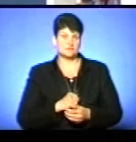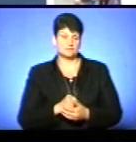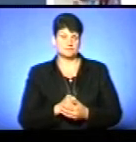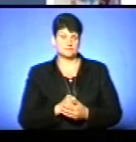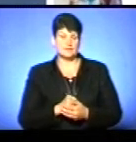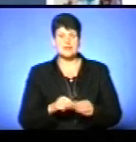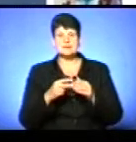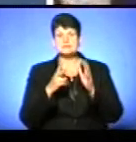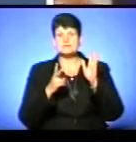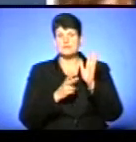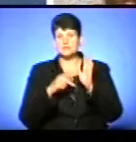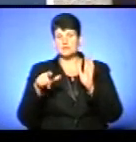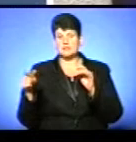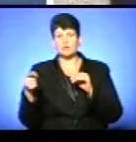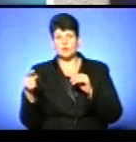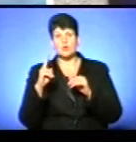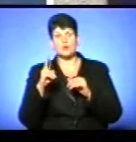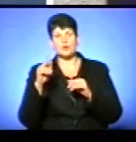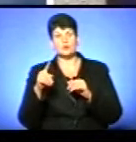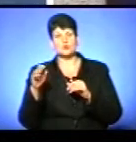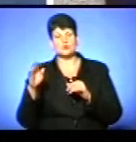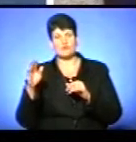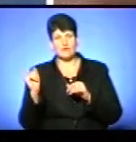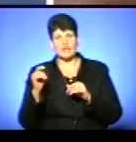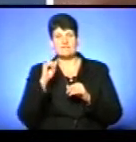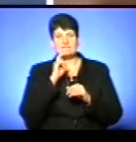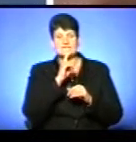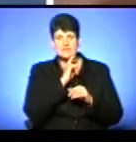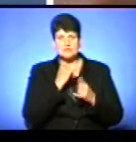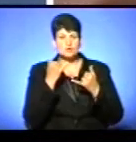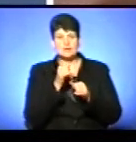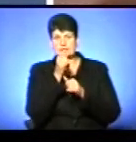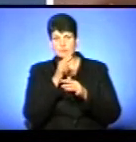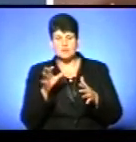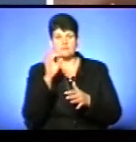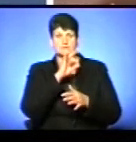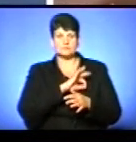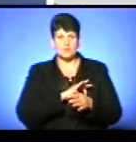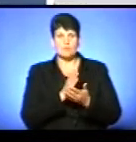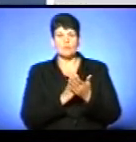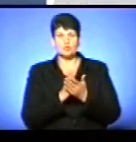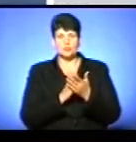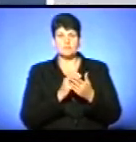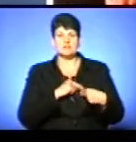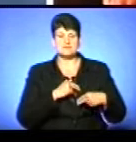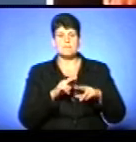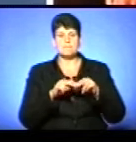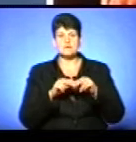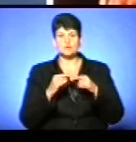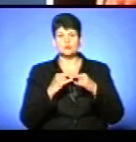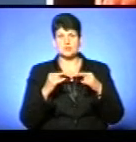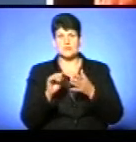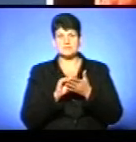17 жителів Тернополя, Козови, Коломиї та Вінниці, які сьогодні не змогли скористатися послугами працівників паспортного столу в Тернополі,